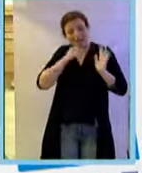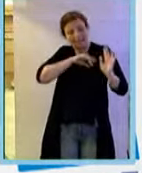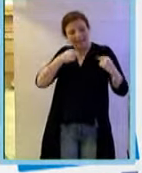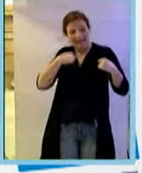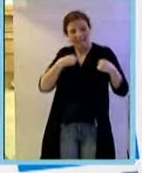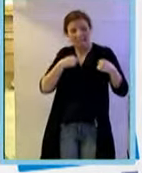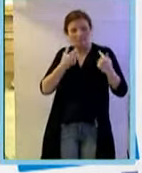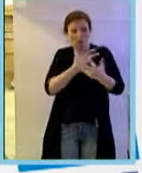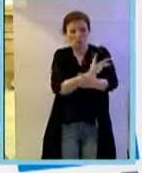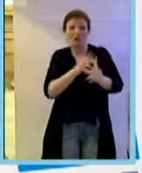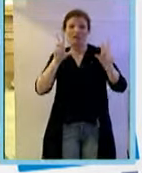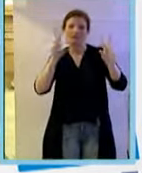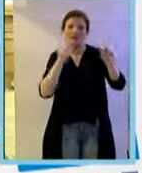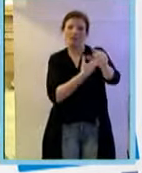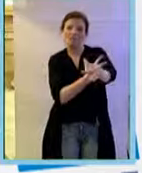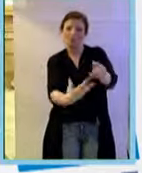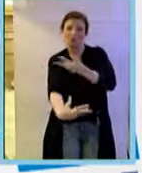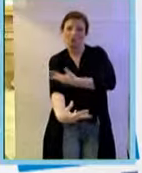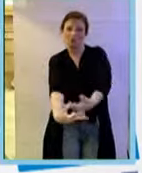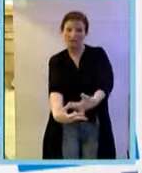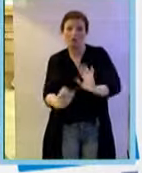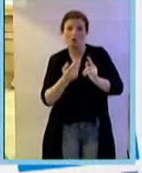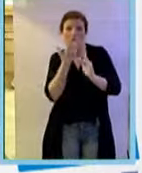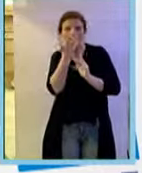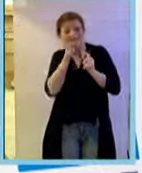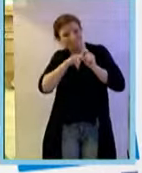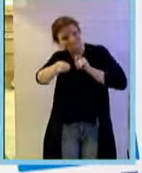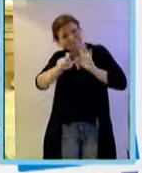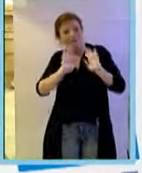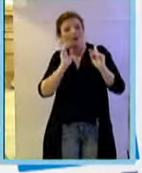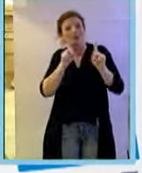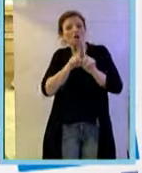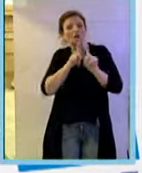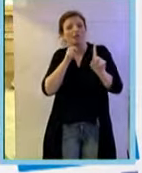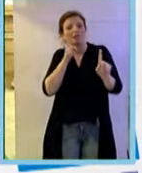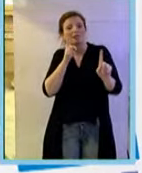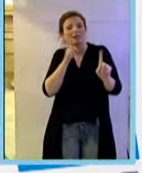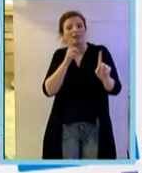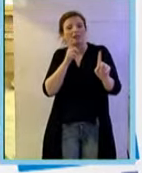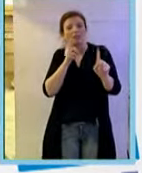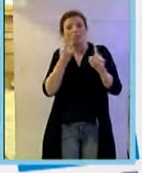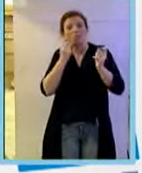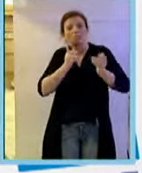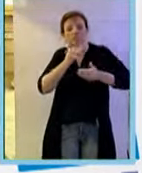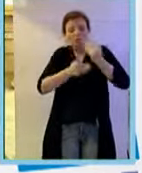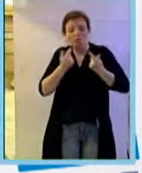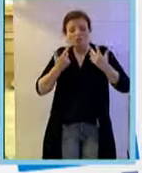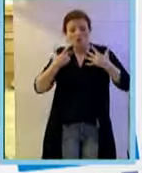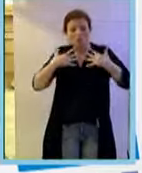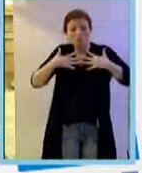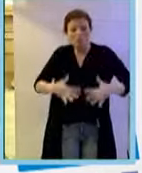la vascularizzazione, neovascularizzazione. Innanzitutto desidero sottolineare che si tratta di un processo biologico